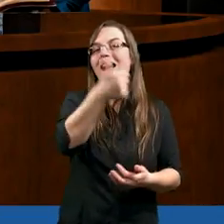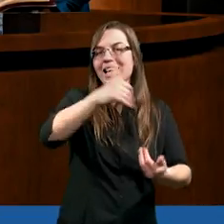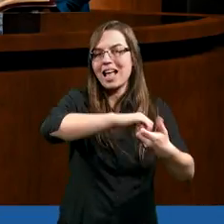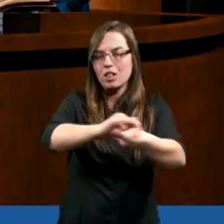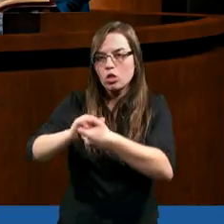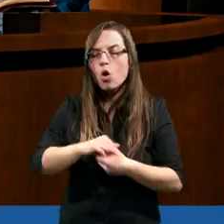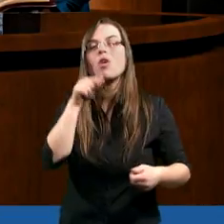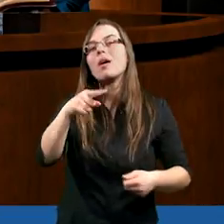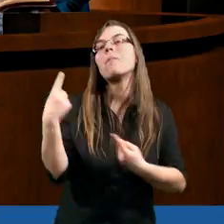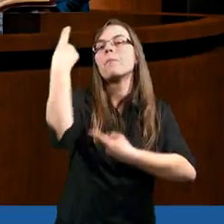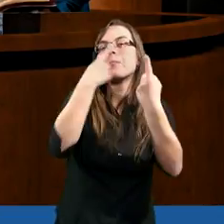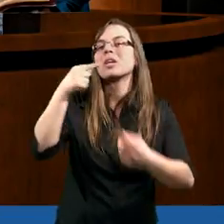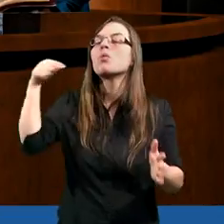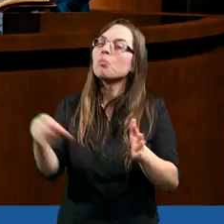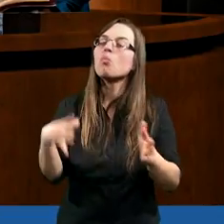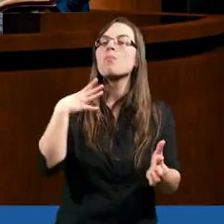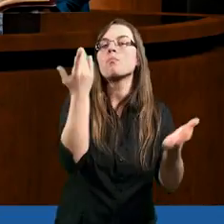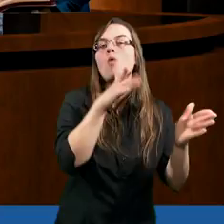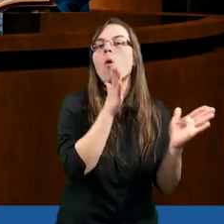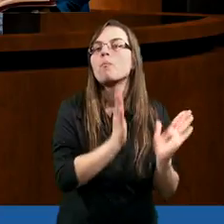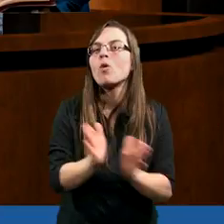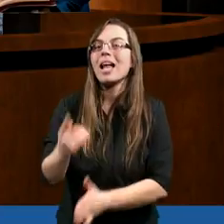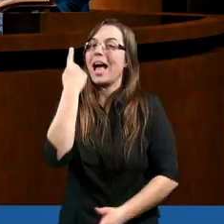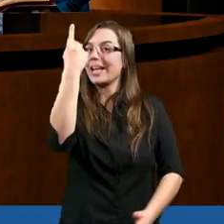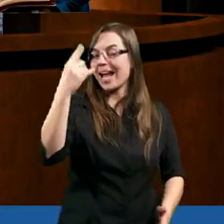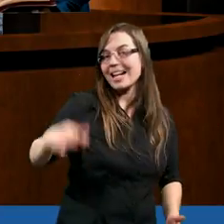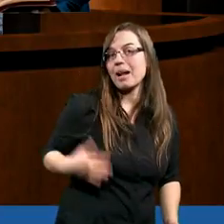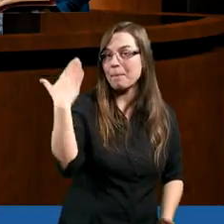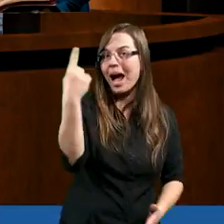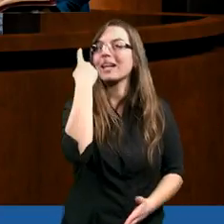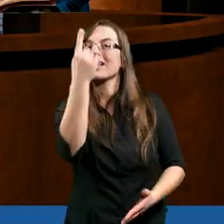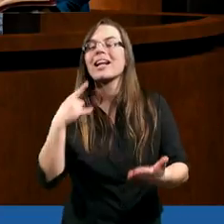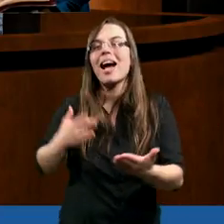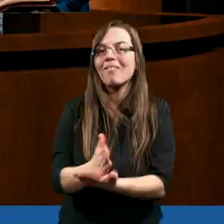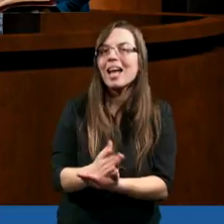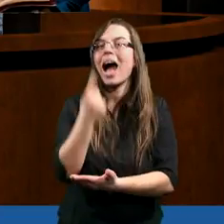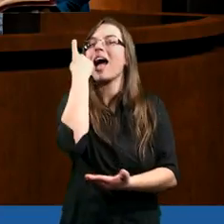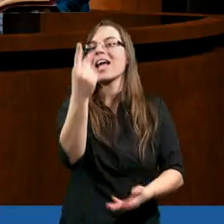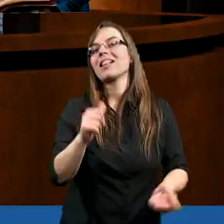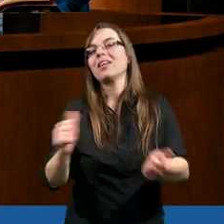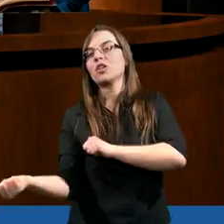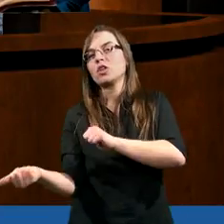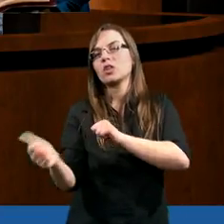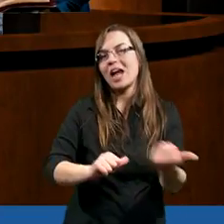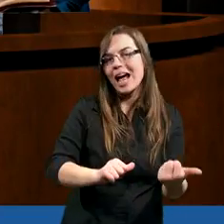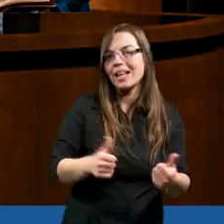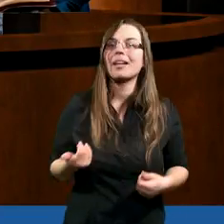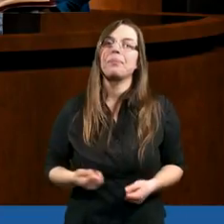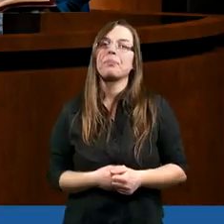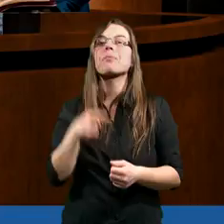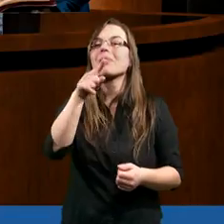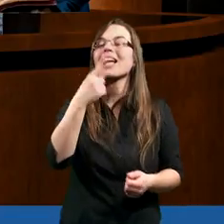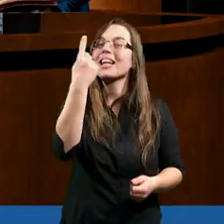jedność, to myślenie musi być czemuś podporządkowane. Jeden Pan, jedna wiara, jeden chrzest. Ta jedna wiara